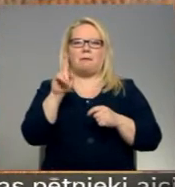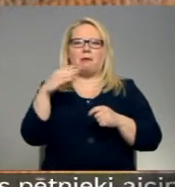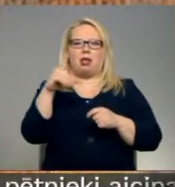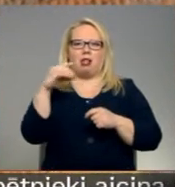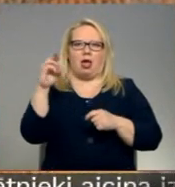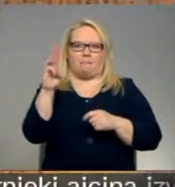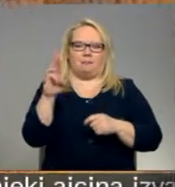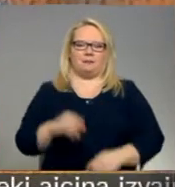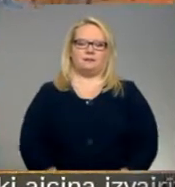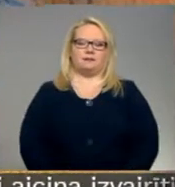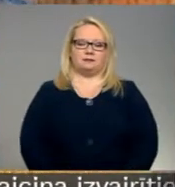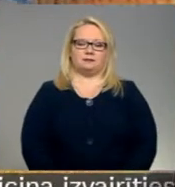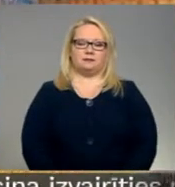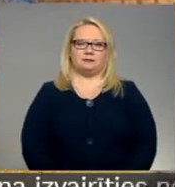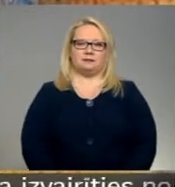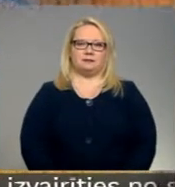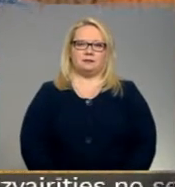Prūkta Andrejs Mažāns, Latgals regionālā televīzija.